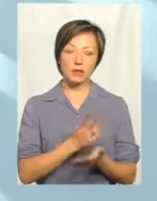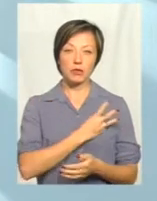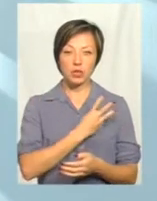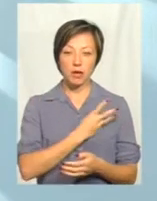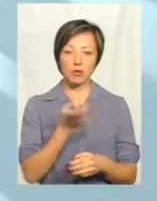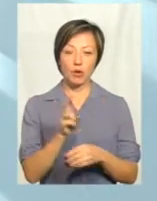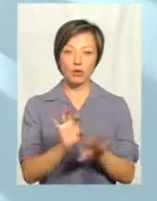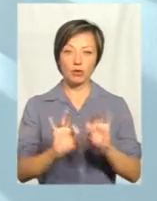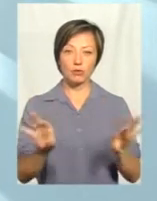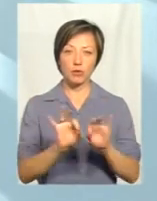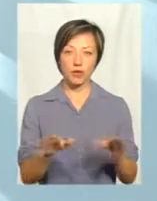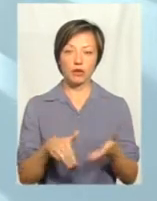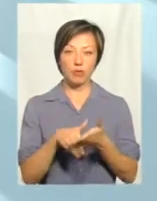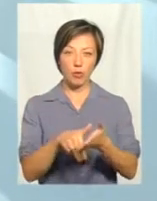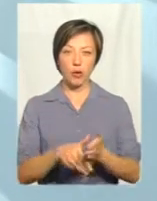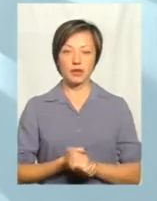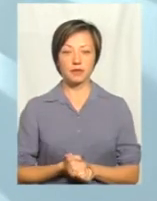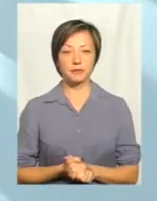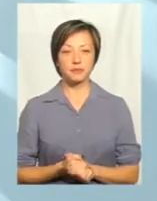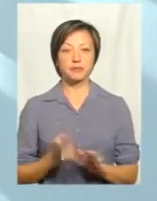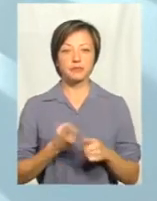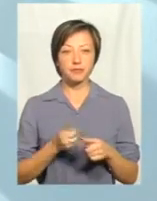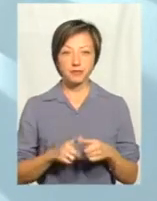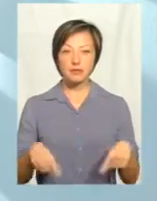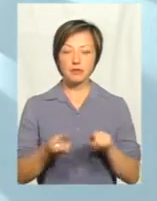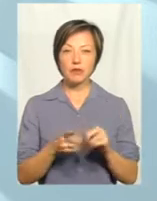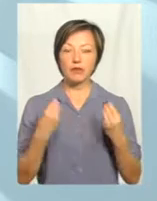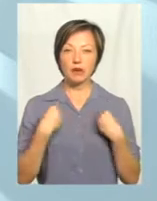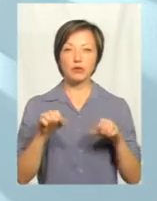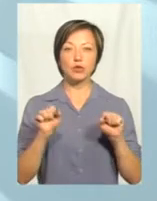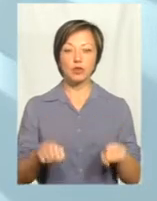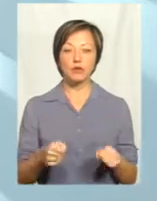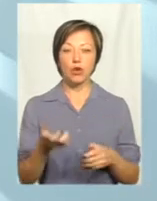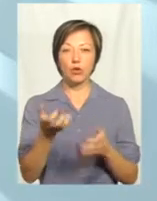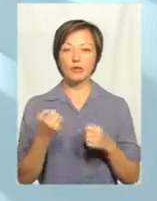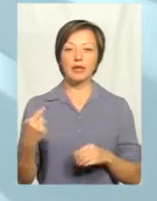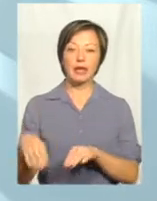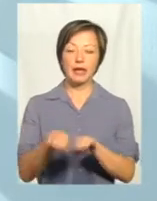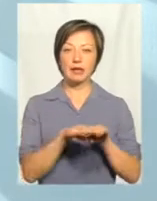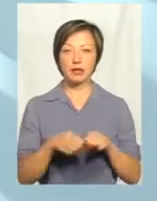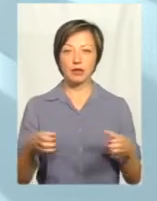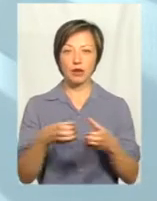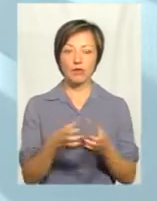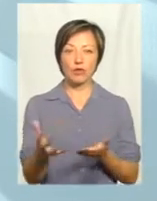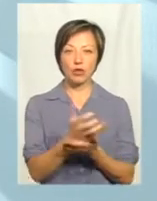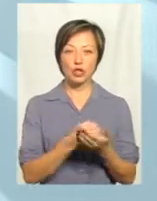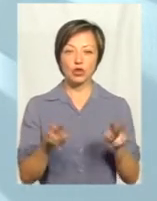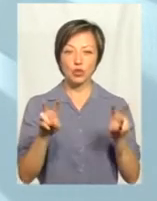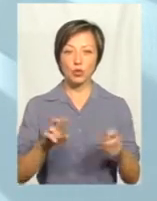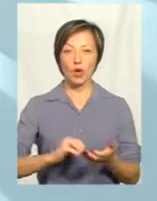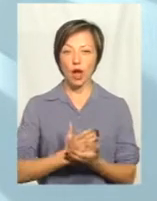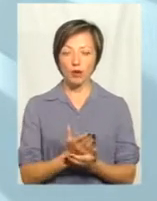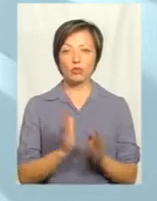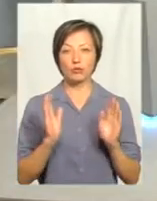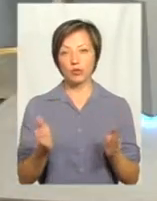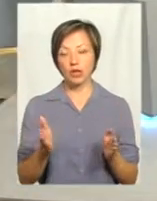вона буде приходити, розповідати, допомагати. Це теж нам дасть можливість отримати єдиний урожай, єдиного сорту і єдиної якості, що нас